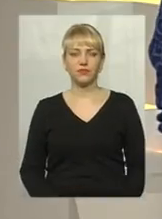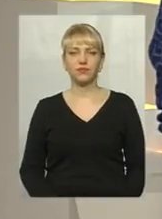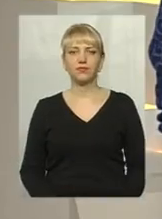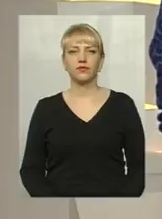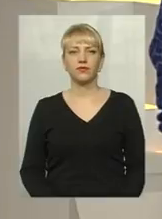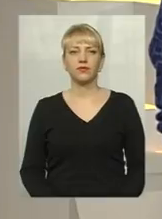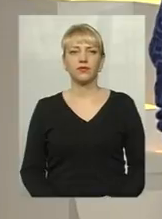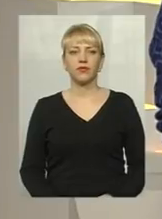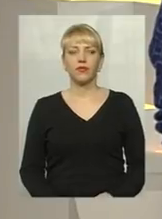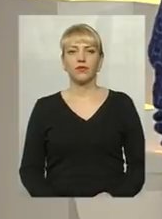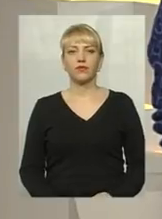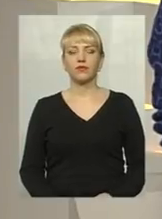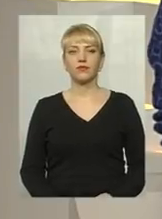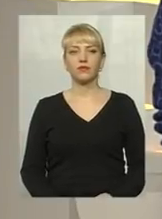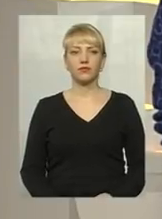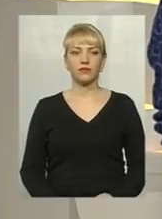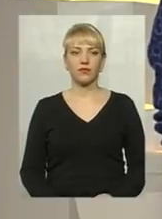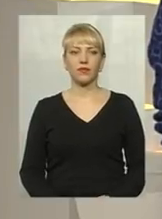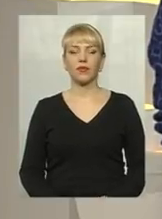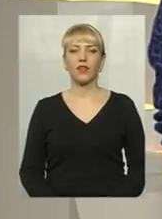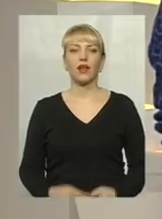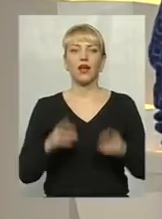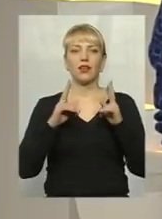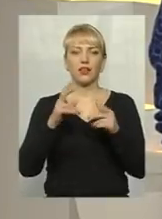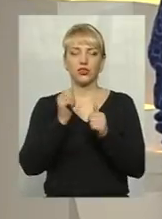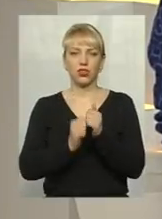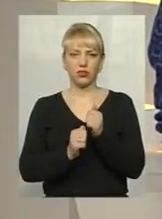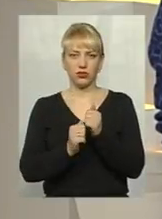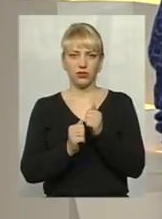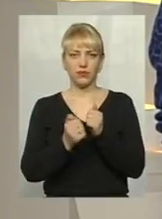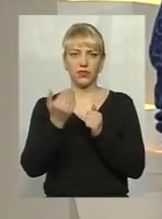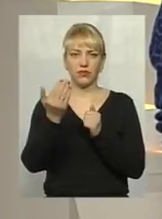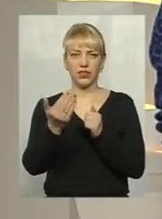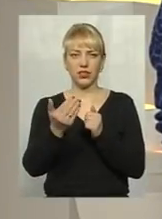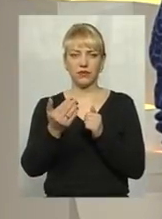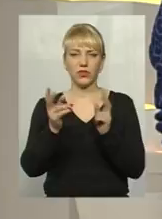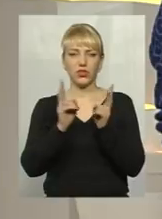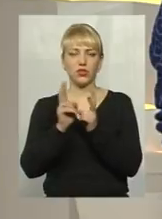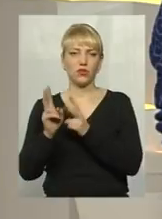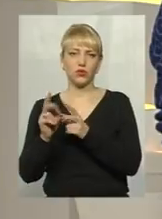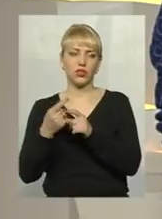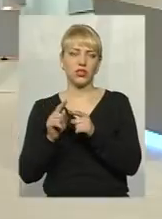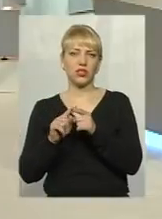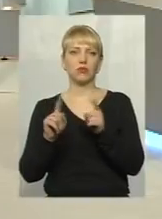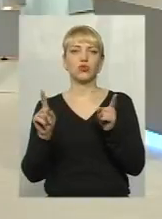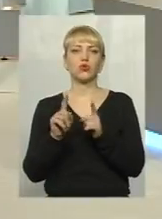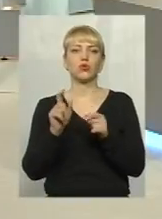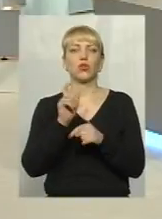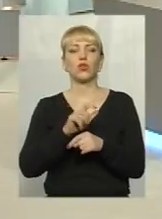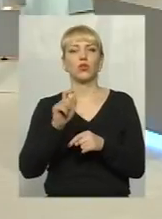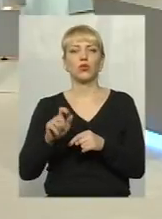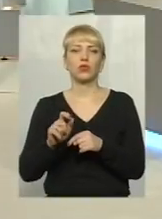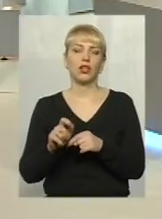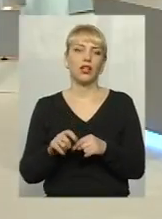Скажіть, будь ласка, пане Андрій, як часто ви зіштовхуєтеся з тим, що люди дуже